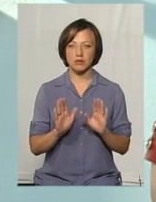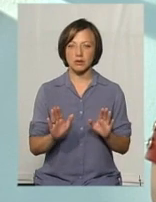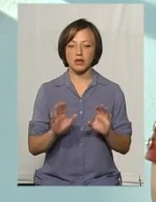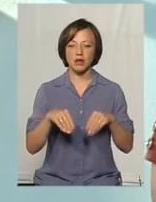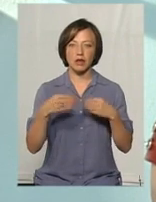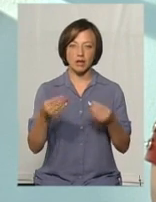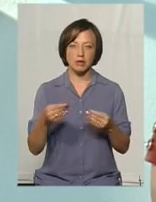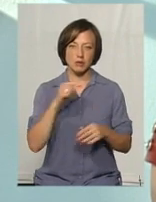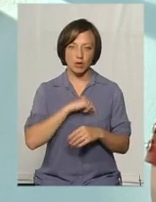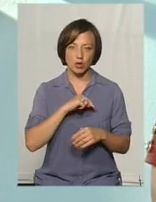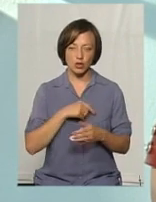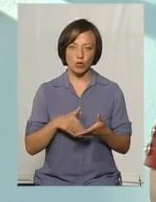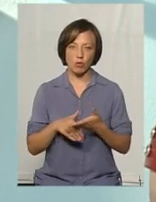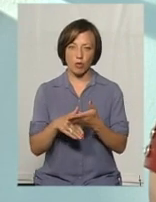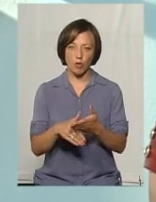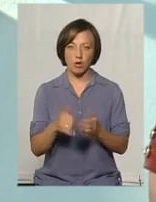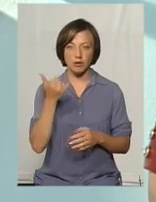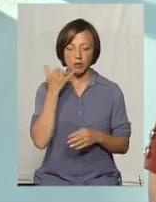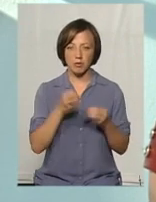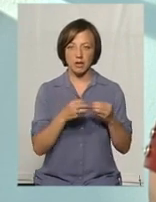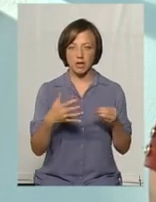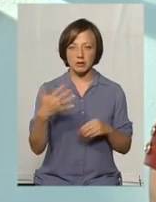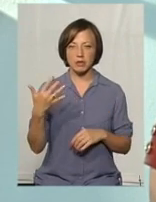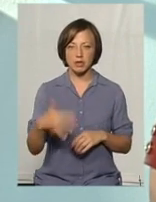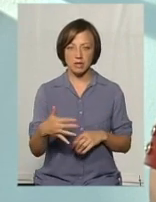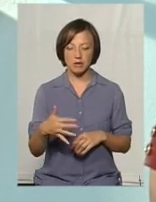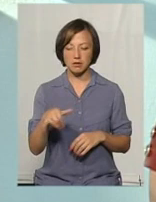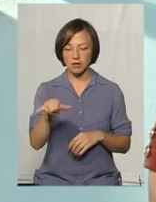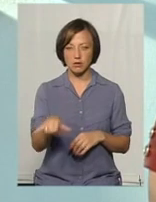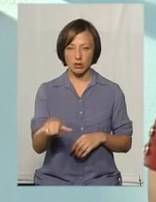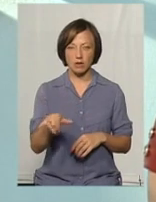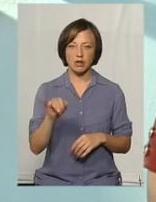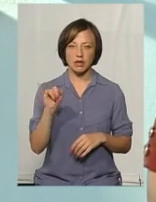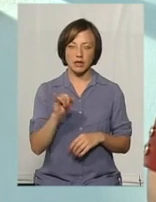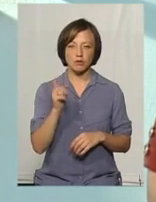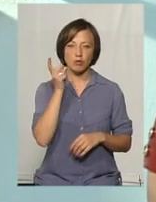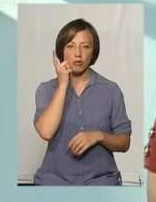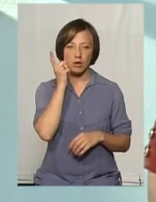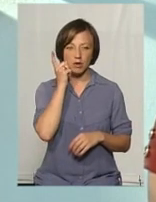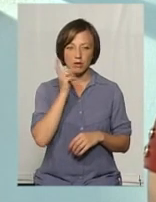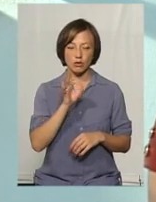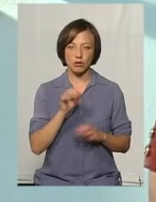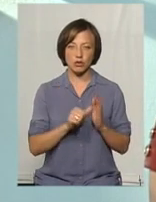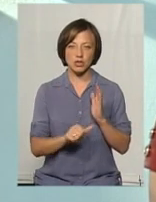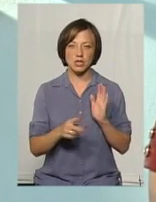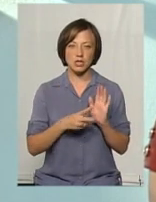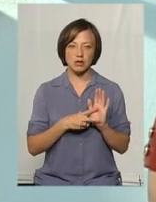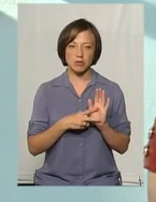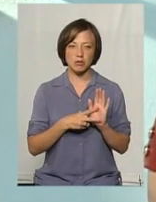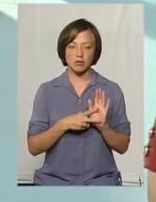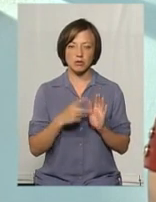Там також надається психологічна допомога. Телефони 15 50 зі стаціонарного і з мобільного 067